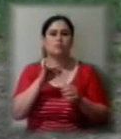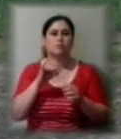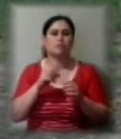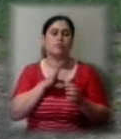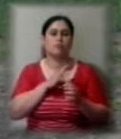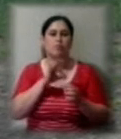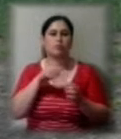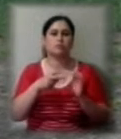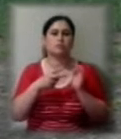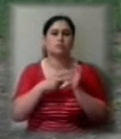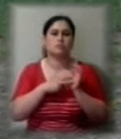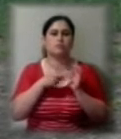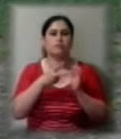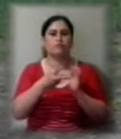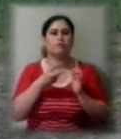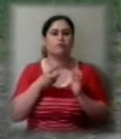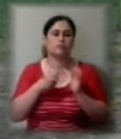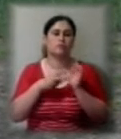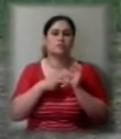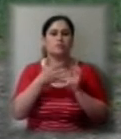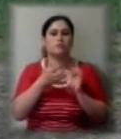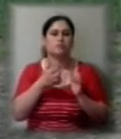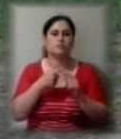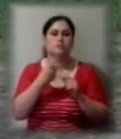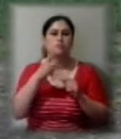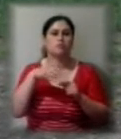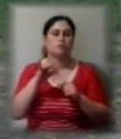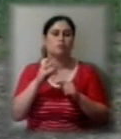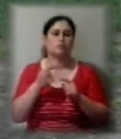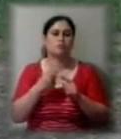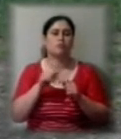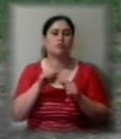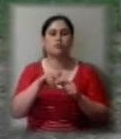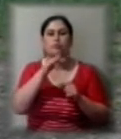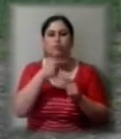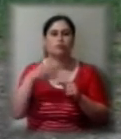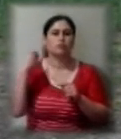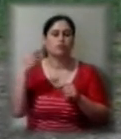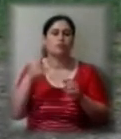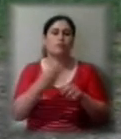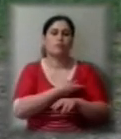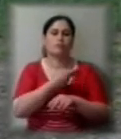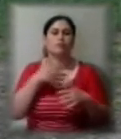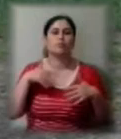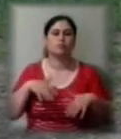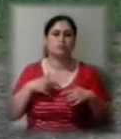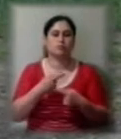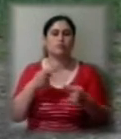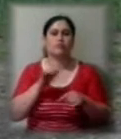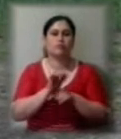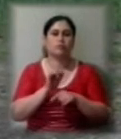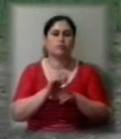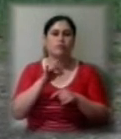до 7500 за тонну. В той час, як турецька, польська, грузинська, різних виробників, вона була в районі